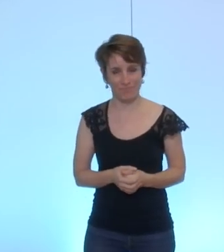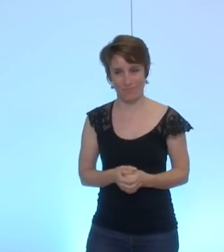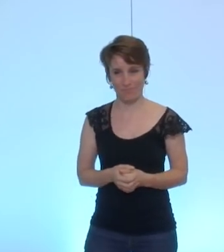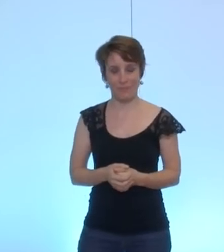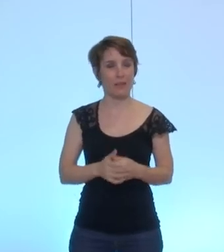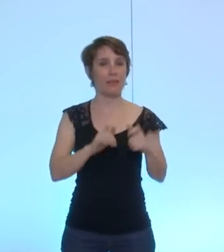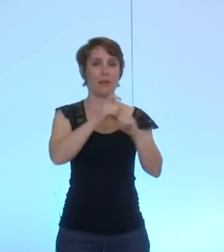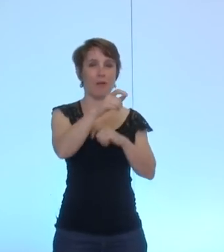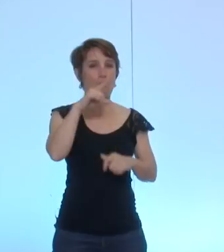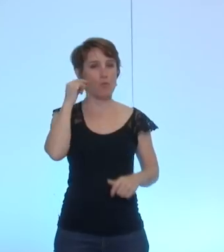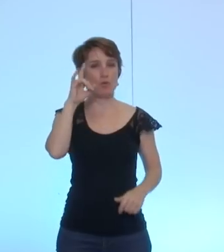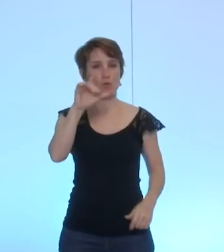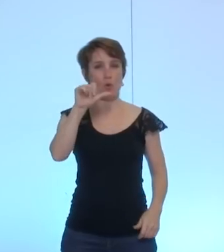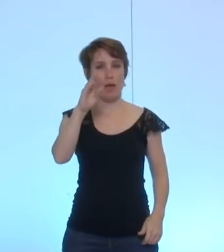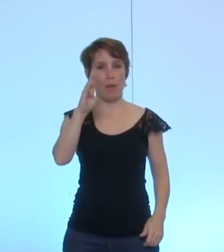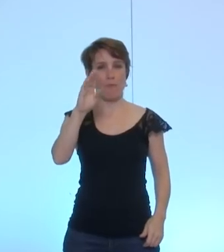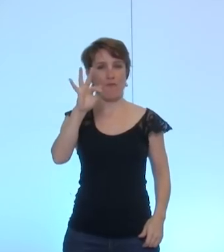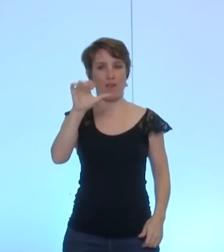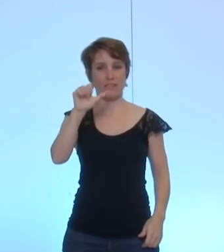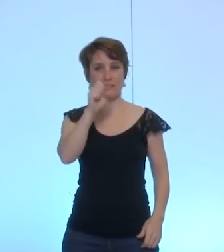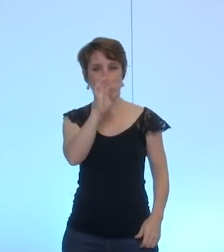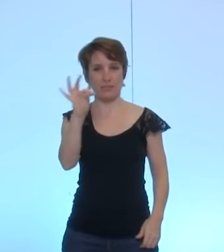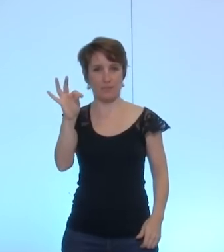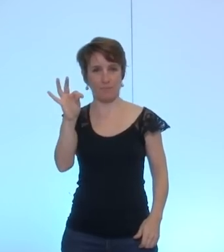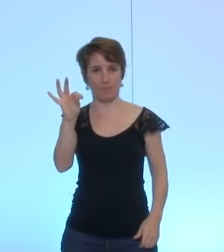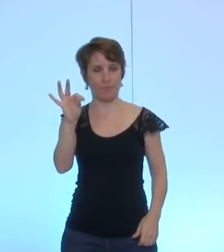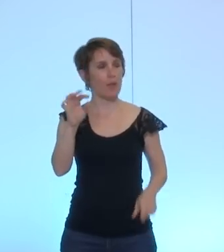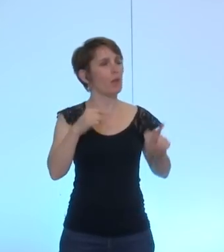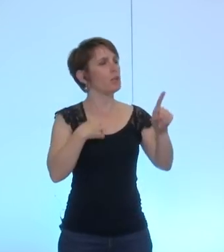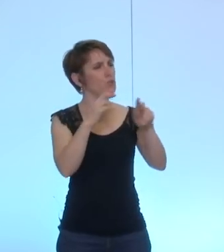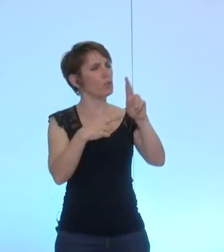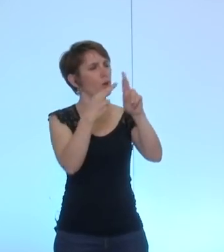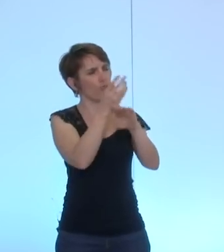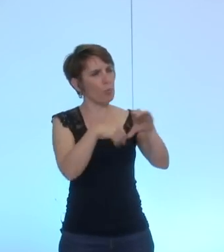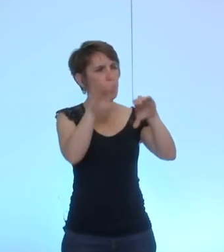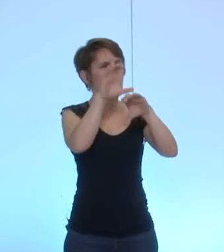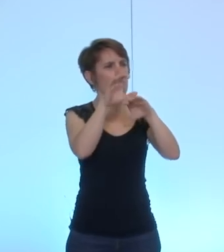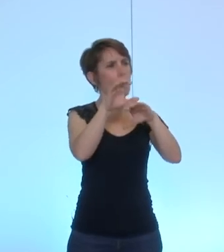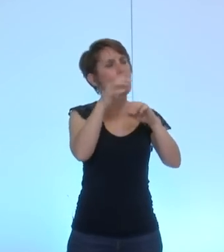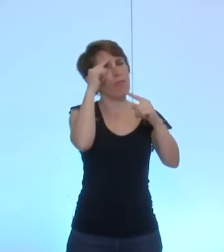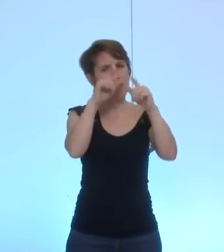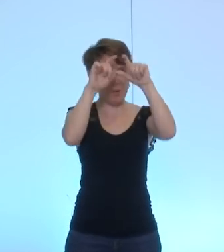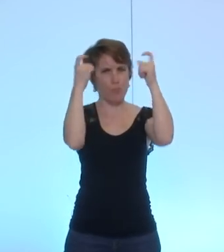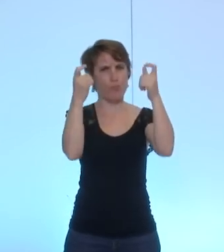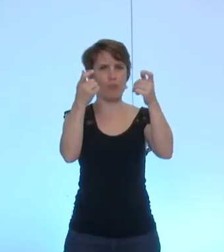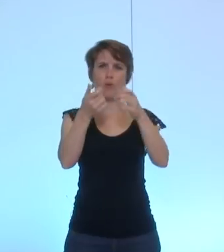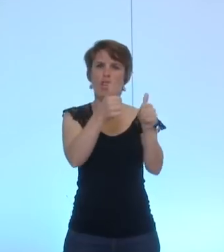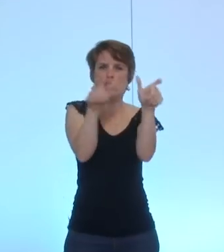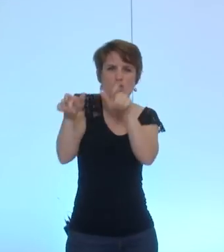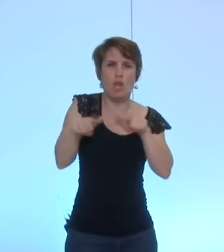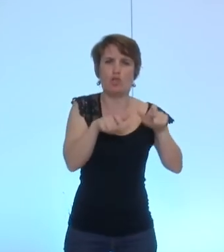Monsieur Abfast. Juste un complément pour les censeurs, ça relève de l'AG, de la CCIAG, de les